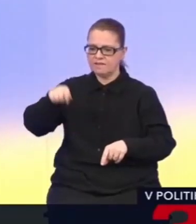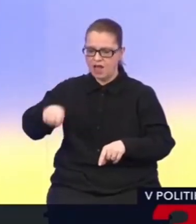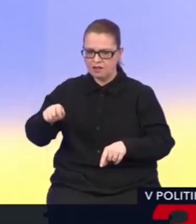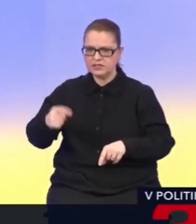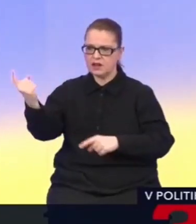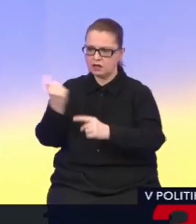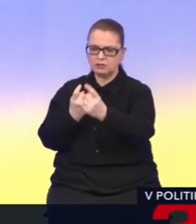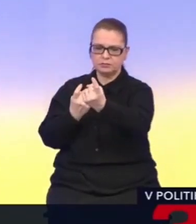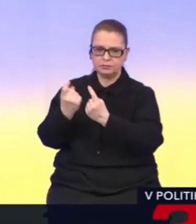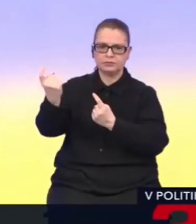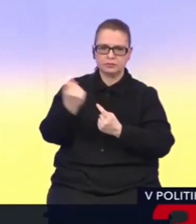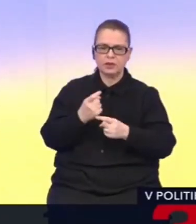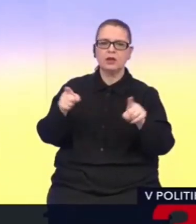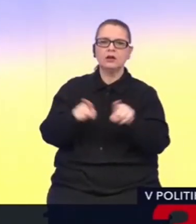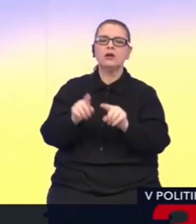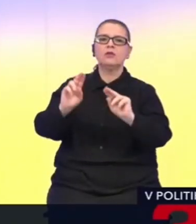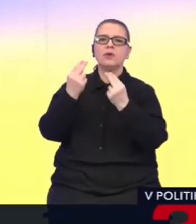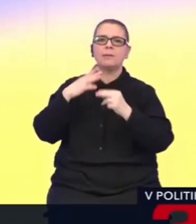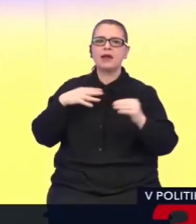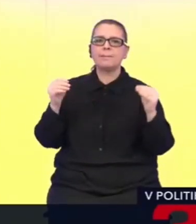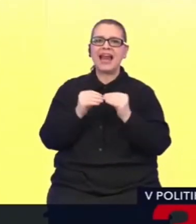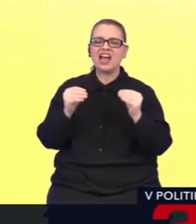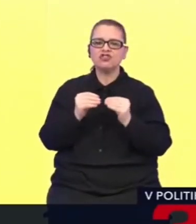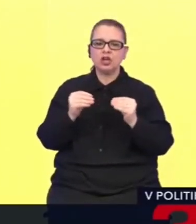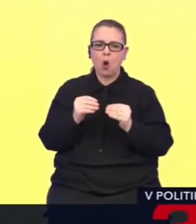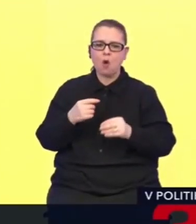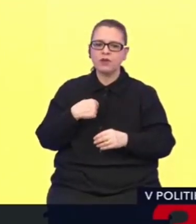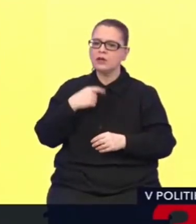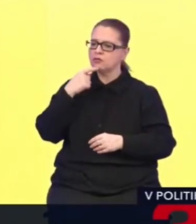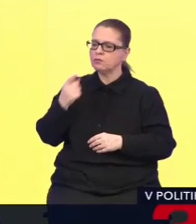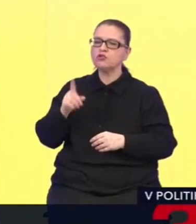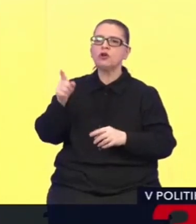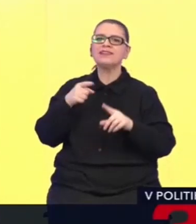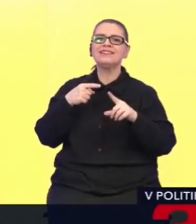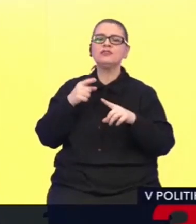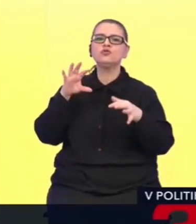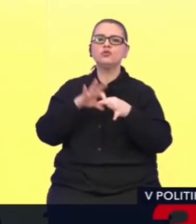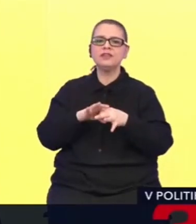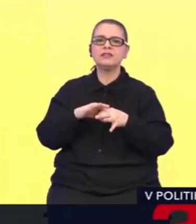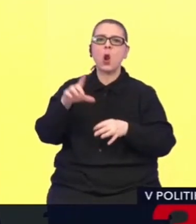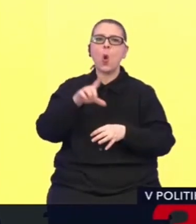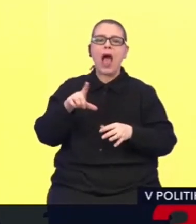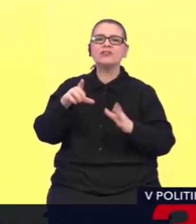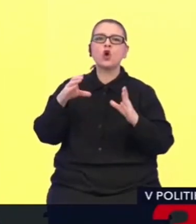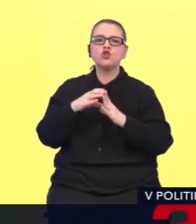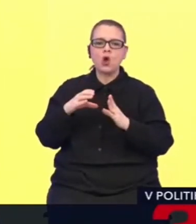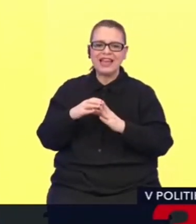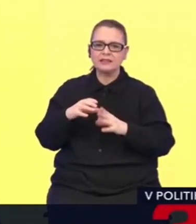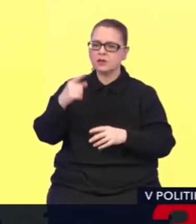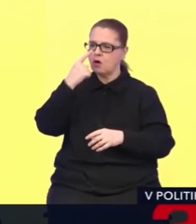pozvali pána Bračíková a ja som mu povedal, že čo sa týka Donecka a Luhanska, tým, že Ruská federácia